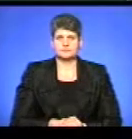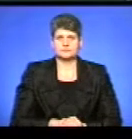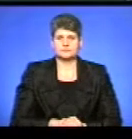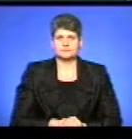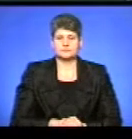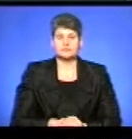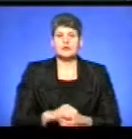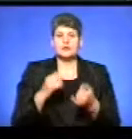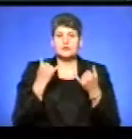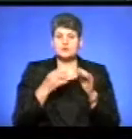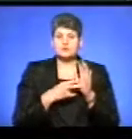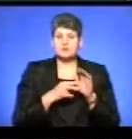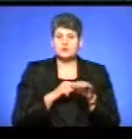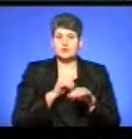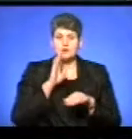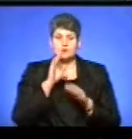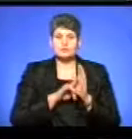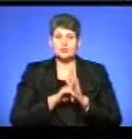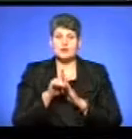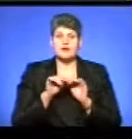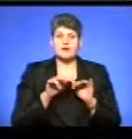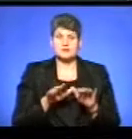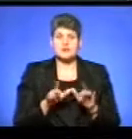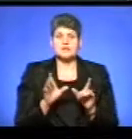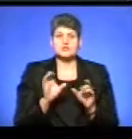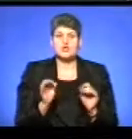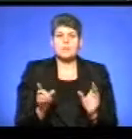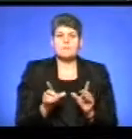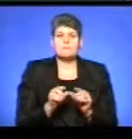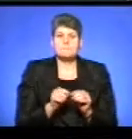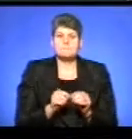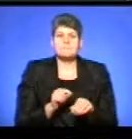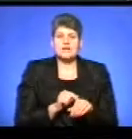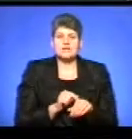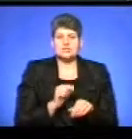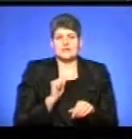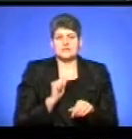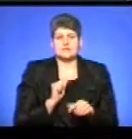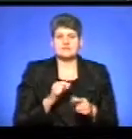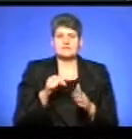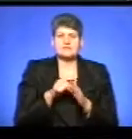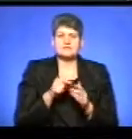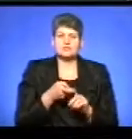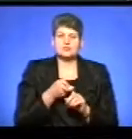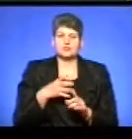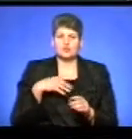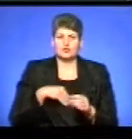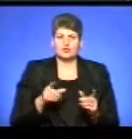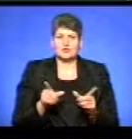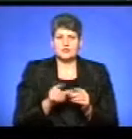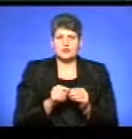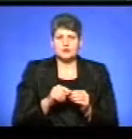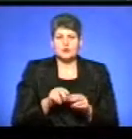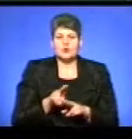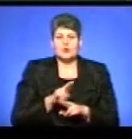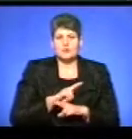Сьогодні о сьомій ранку розпочалась акція «Сопричастя» на знак духовної єдності з тими поколіннями українців, які постраждали у часи